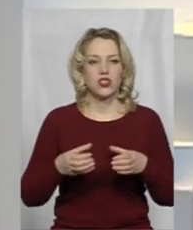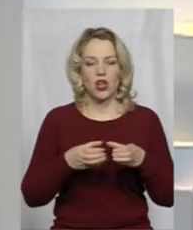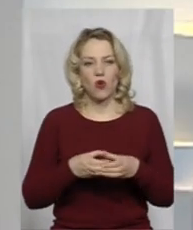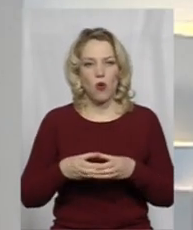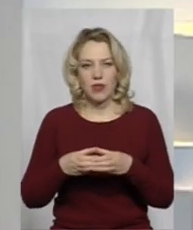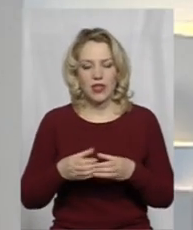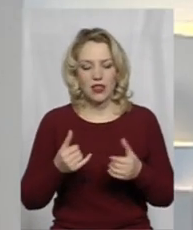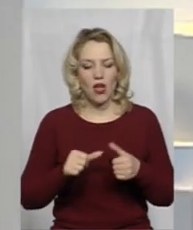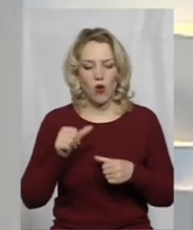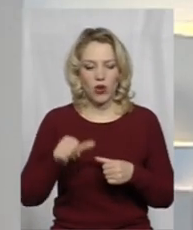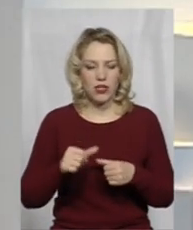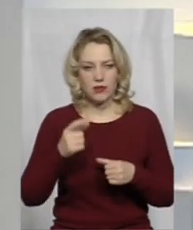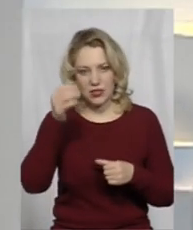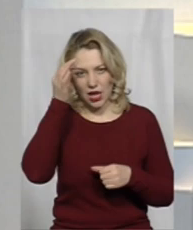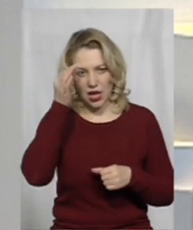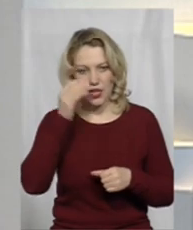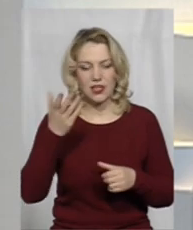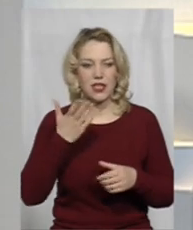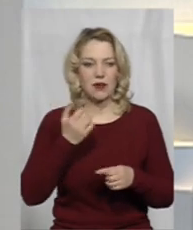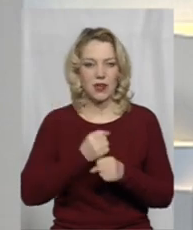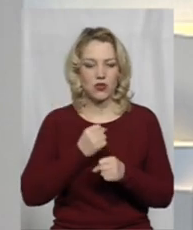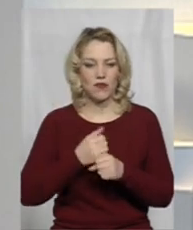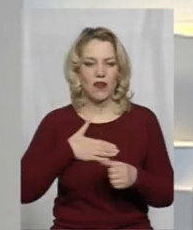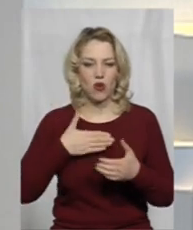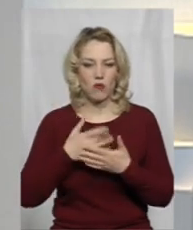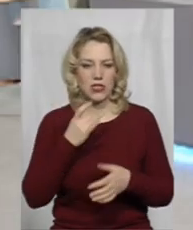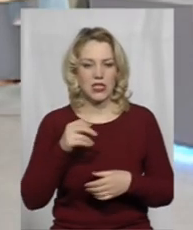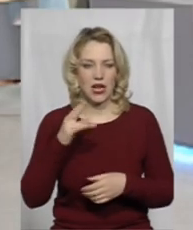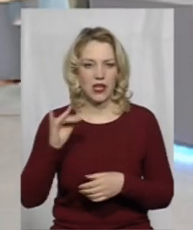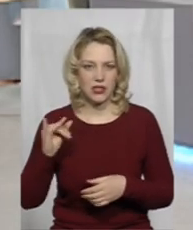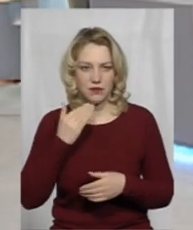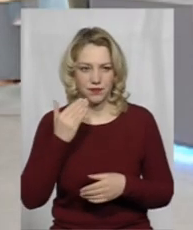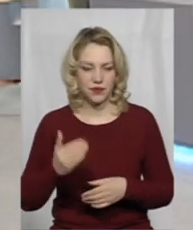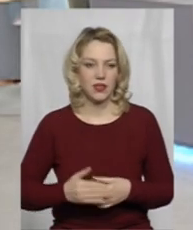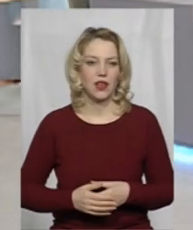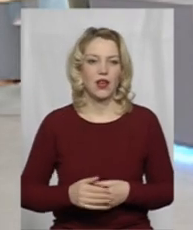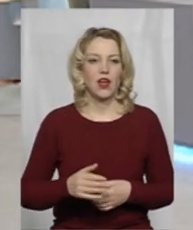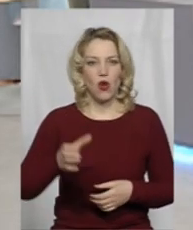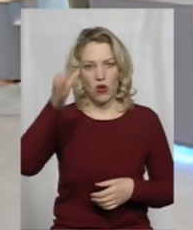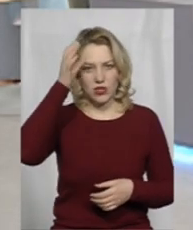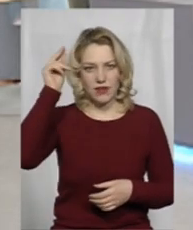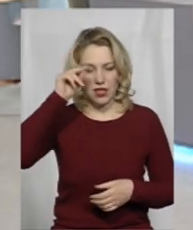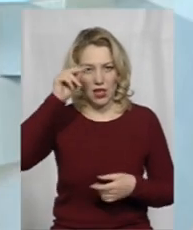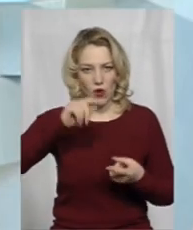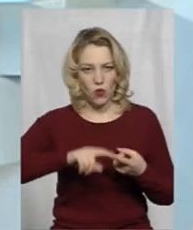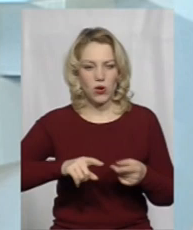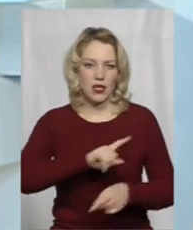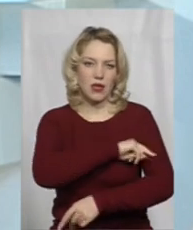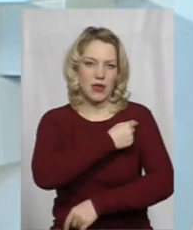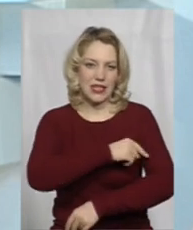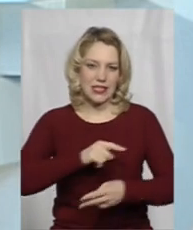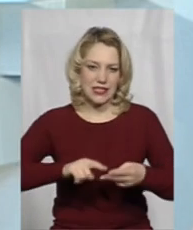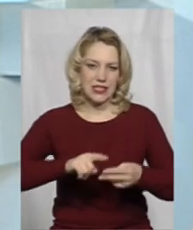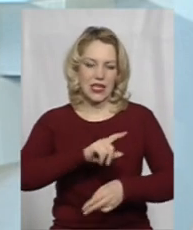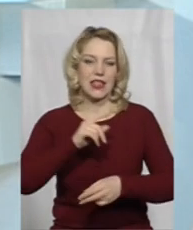ще, окрім згаданих, працювали в громадській раді торік? Просто перерахуйте. Освіти, науки, медицини,